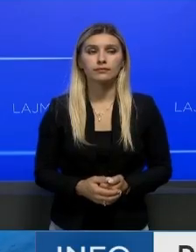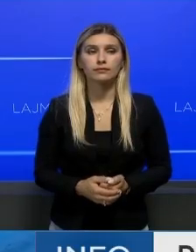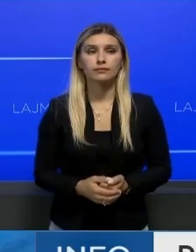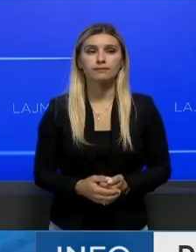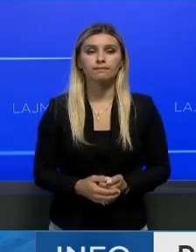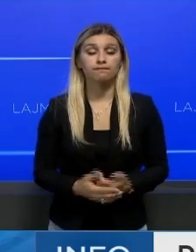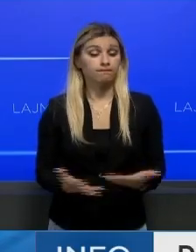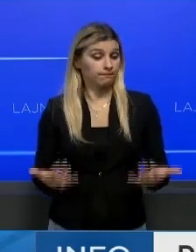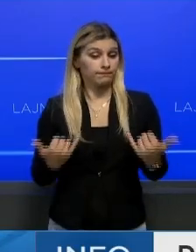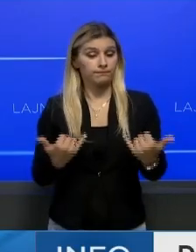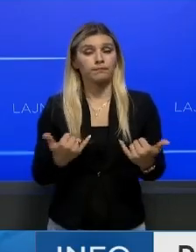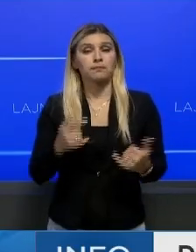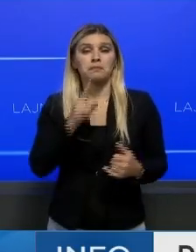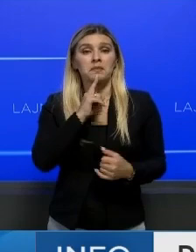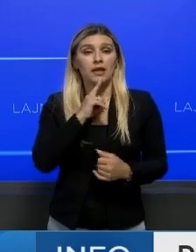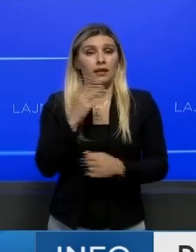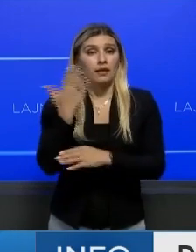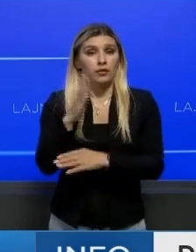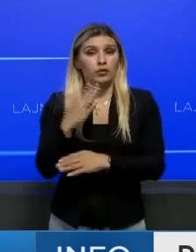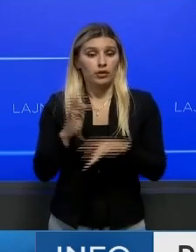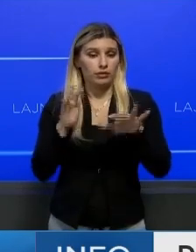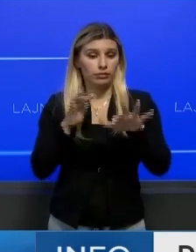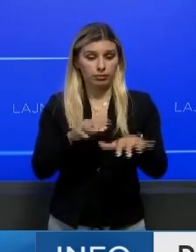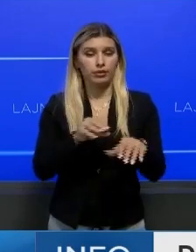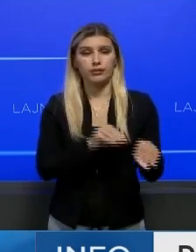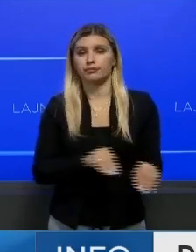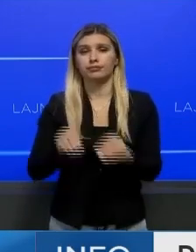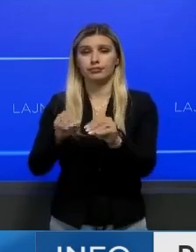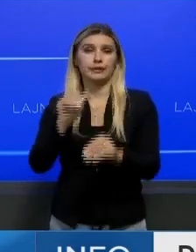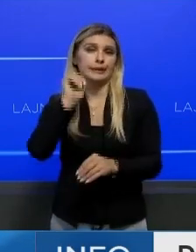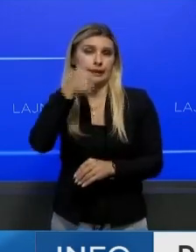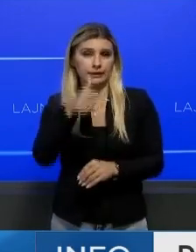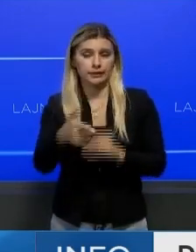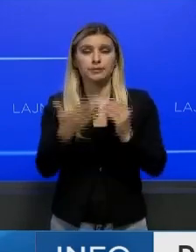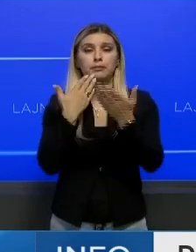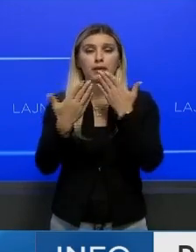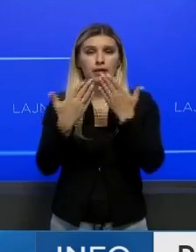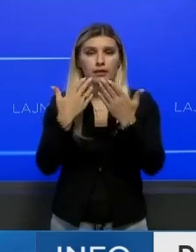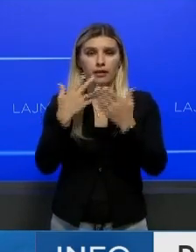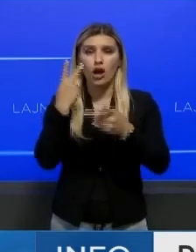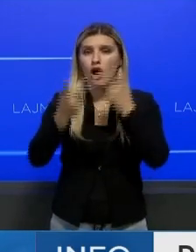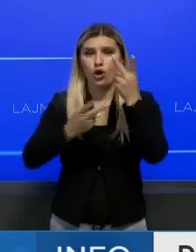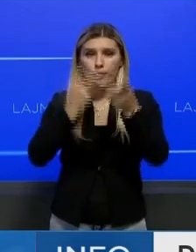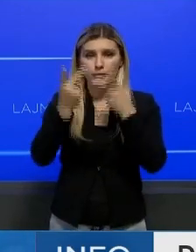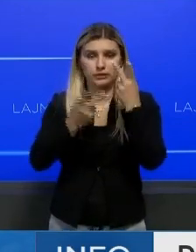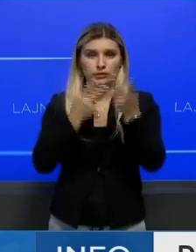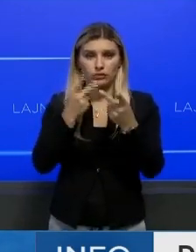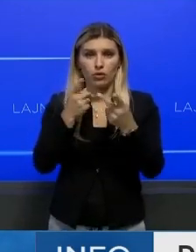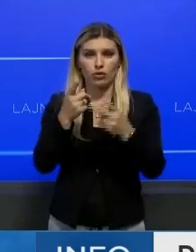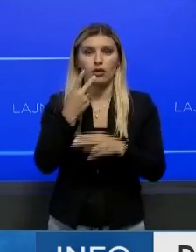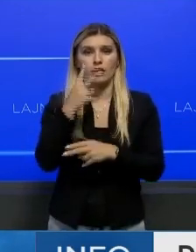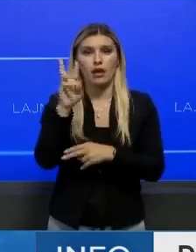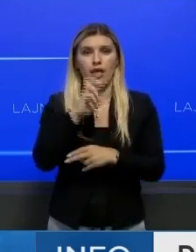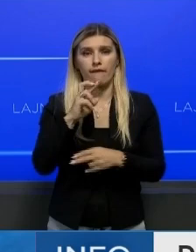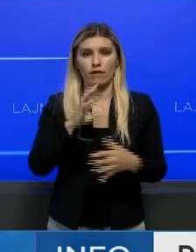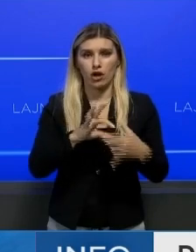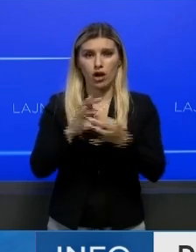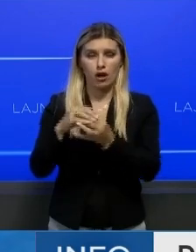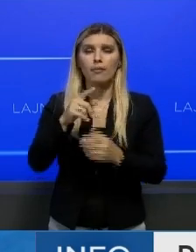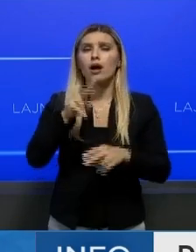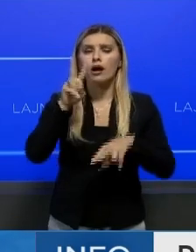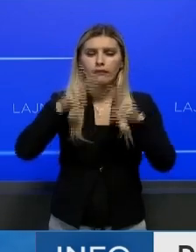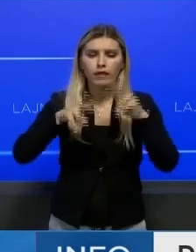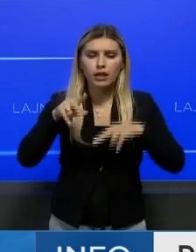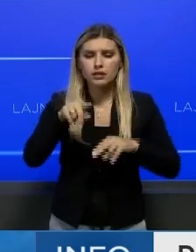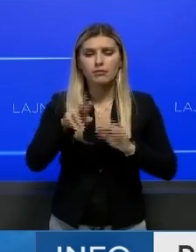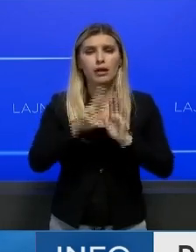Në munges ku orumi është tyrë për njësër mbledhe e Komisionit për Integrim e Europian, ku do të shyrtojtë projekt reguloria e Kuvendit të Kosovës